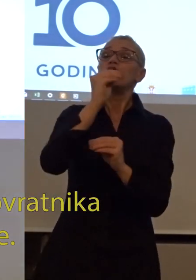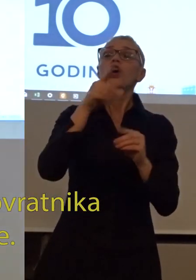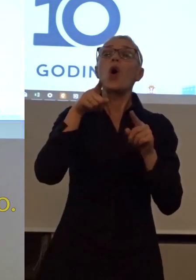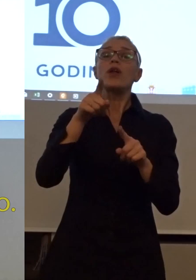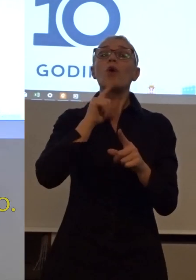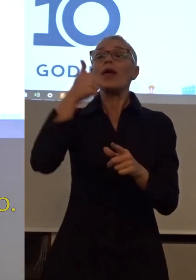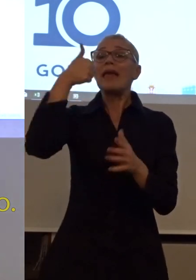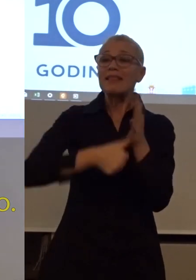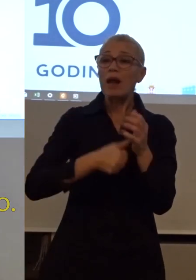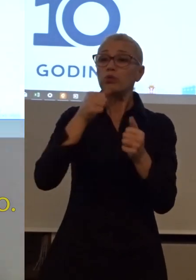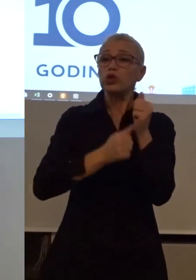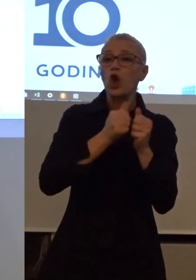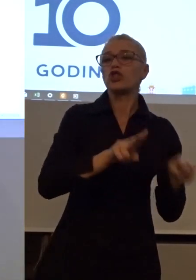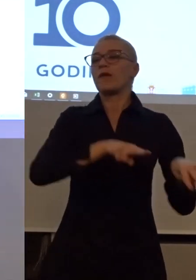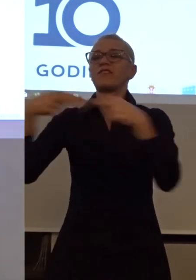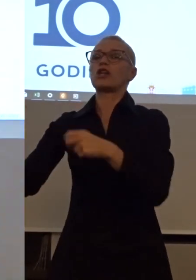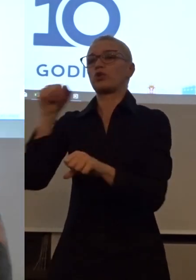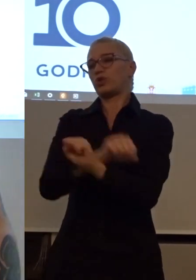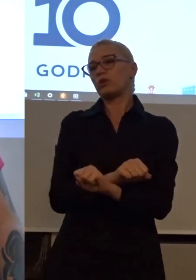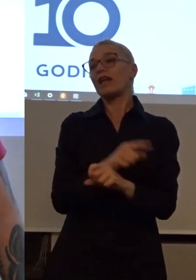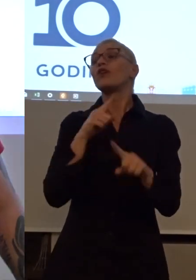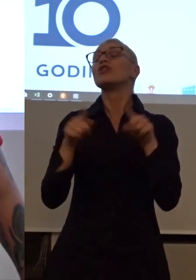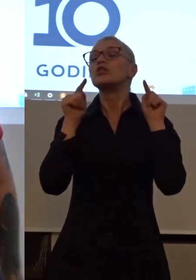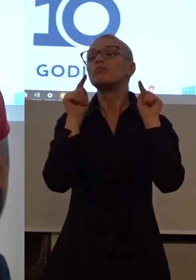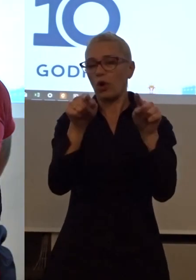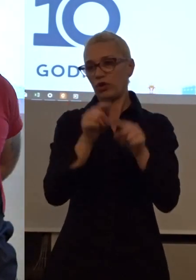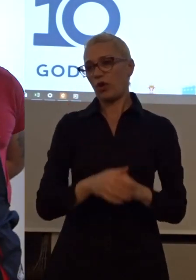Srpske zatvore. Hvala vam puno. Hvala